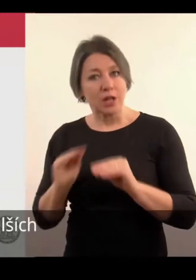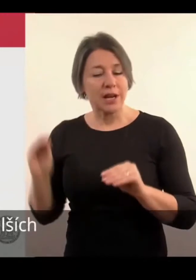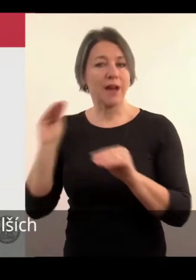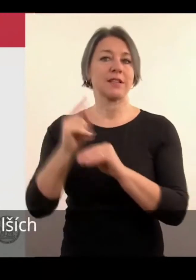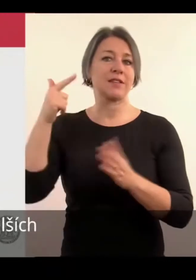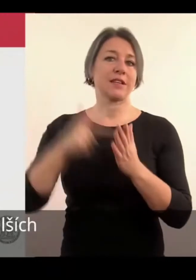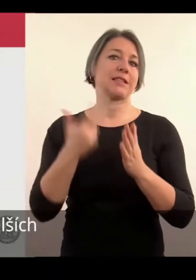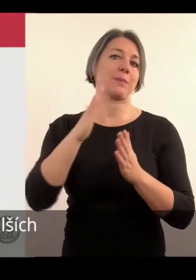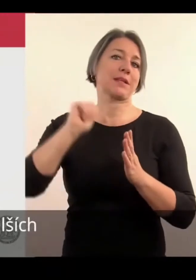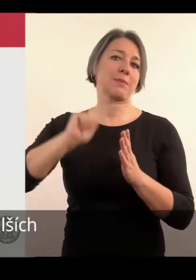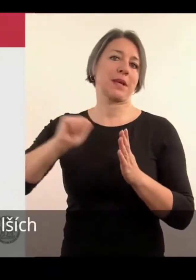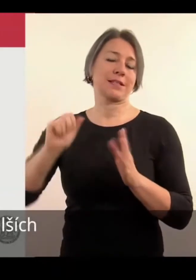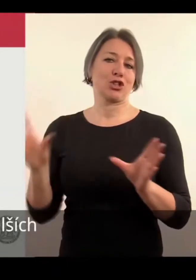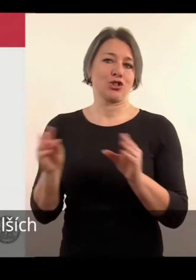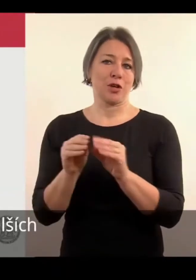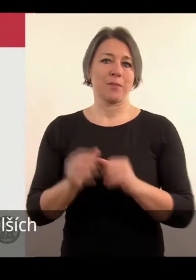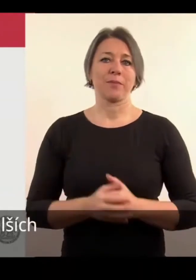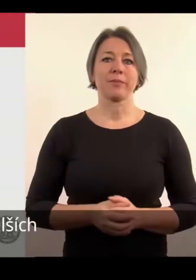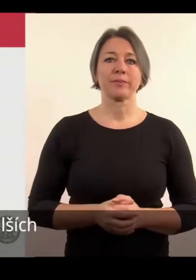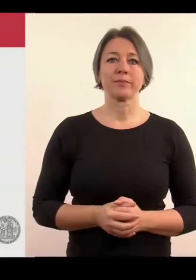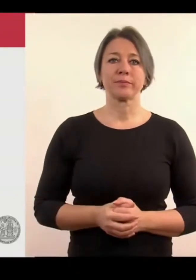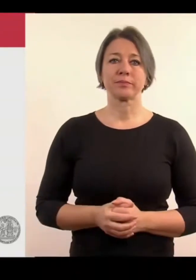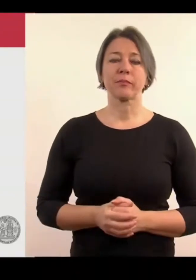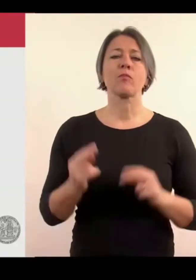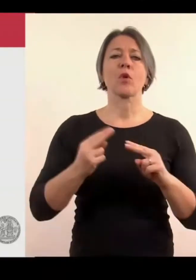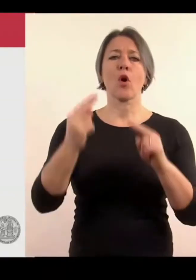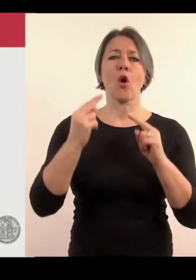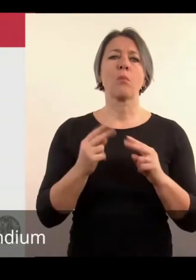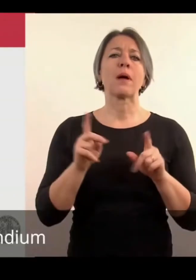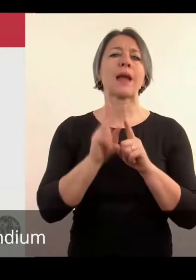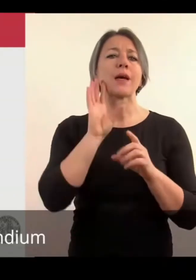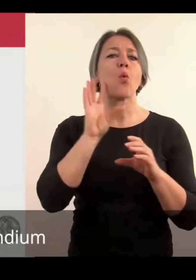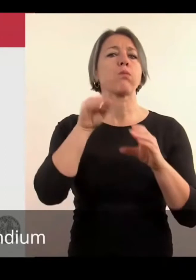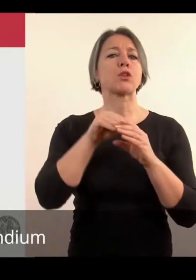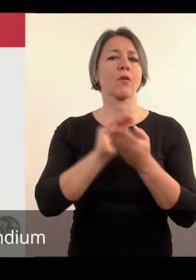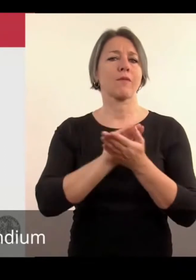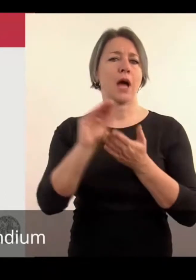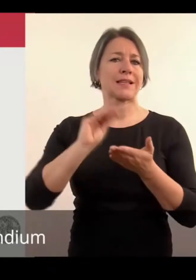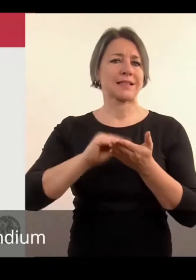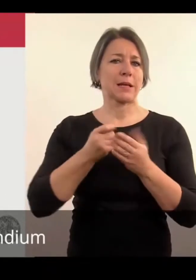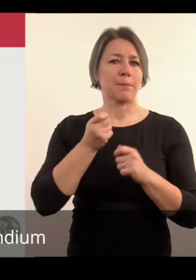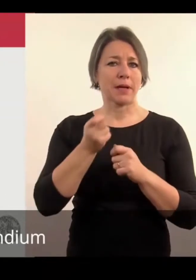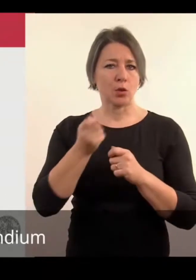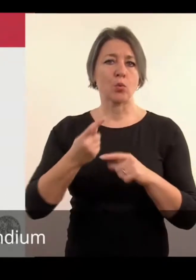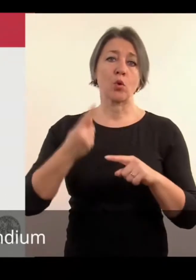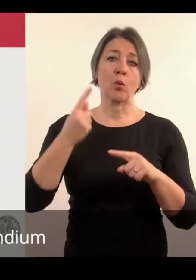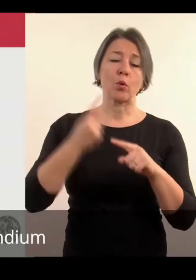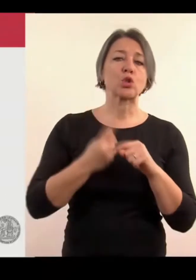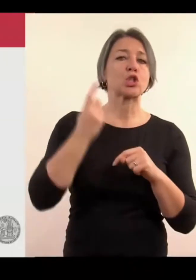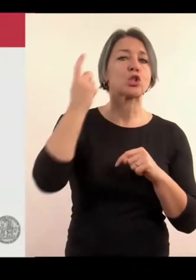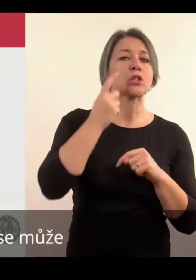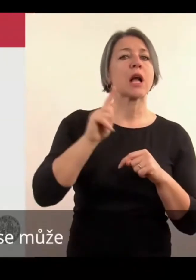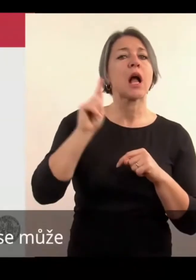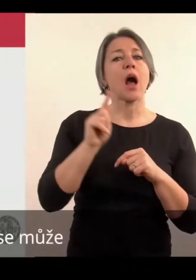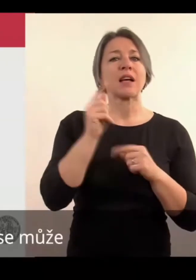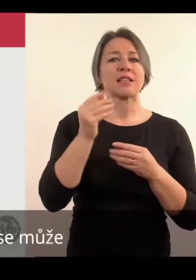studentům dalších dva a půlty stipendiační. Dále je ještě ubytovací stipendium a sociální a